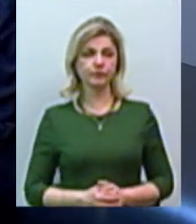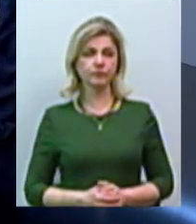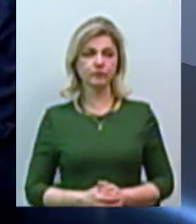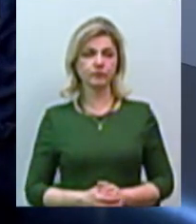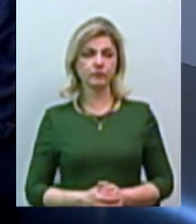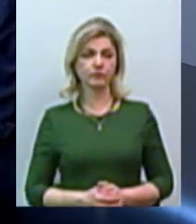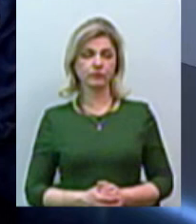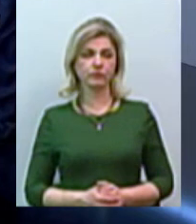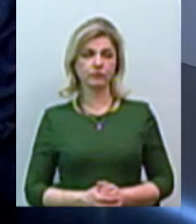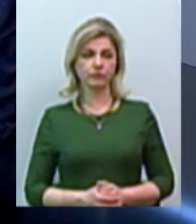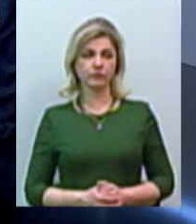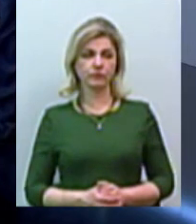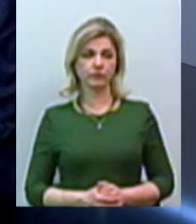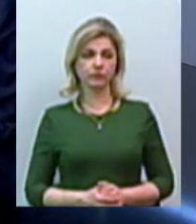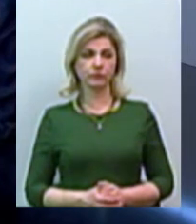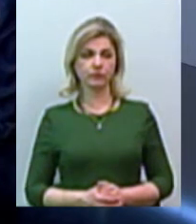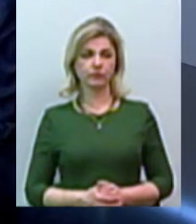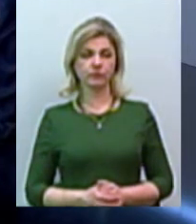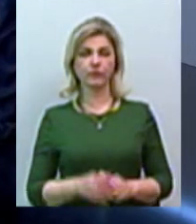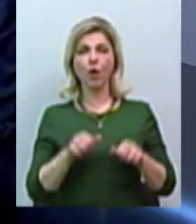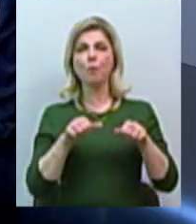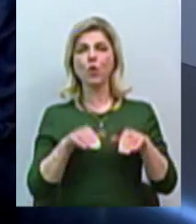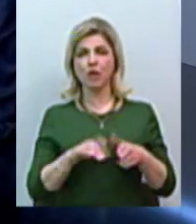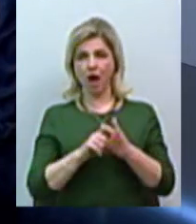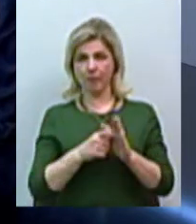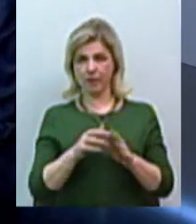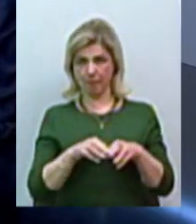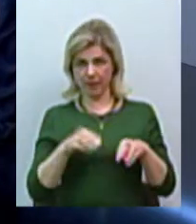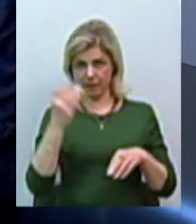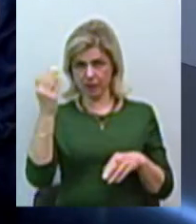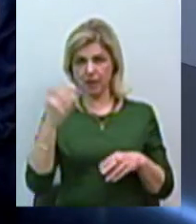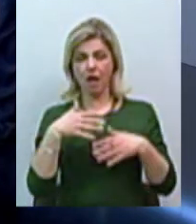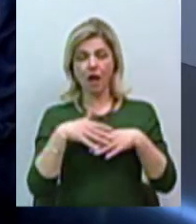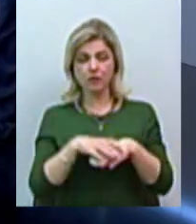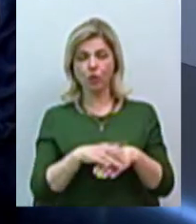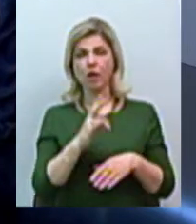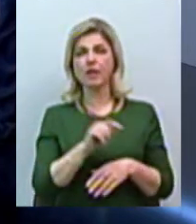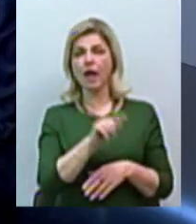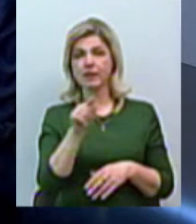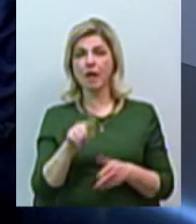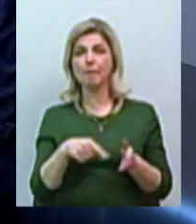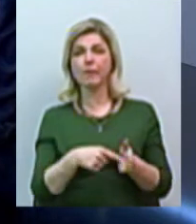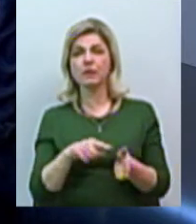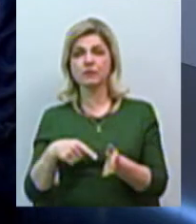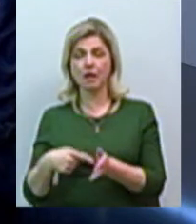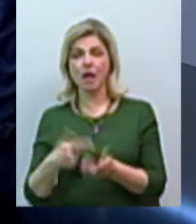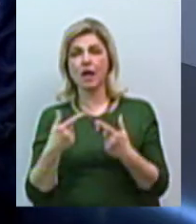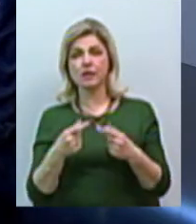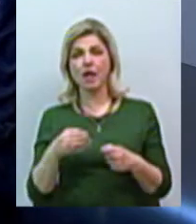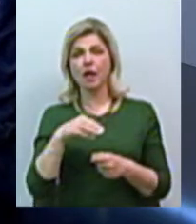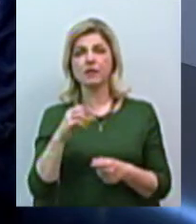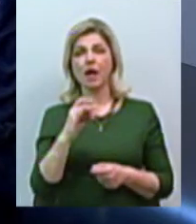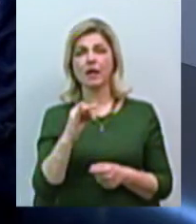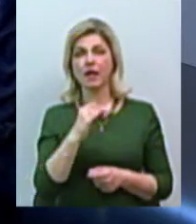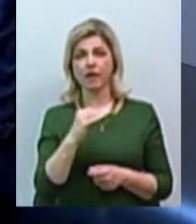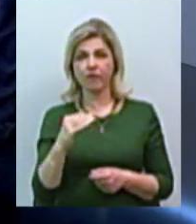Постанова більш розрахована на ті міста, де відбувається тарифоутворення